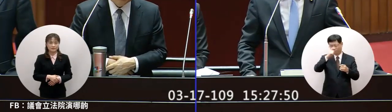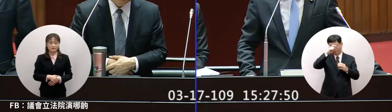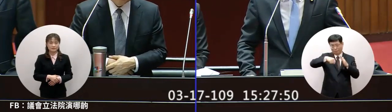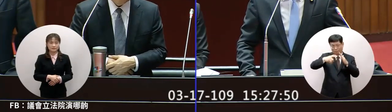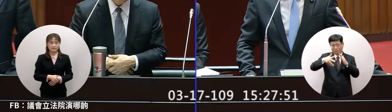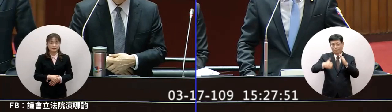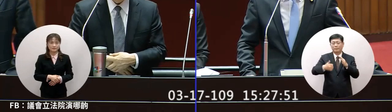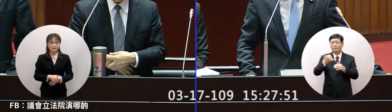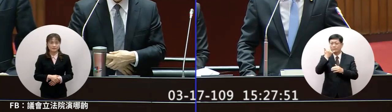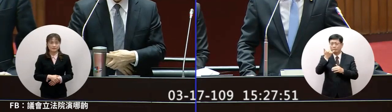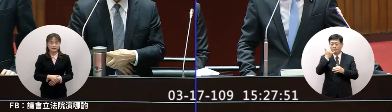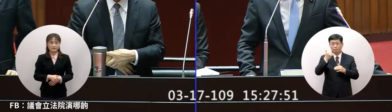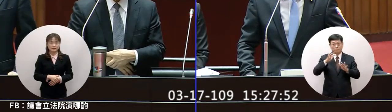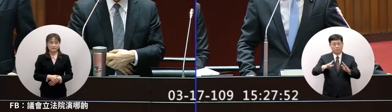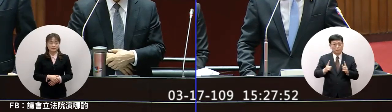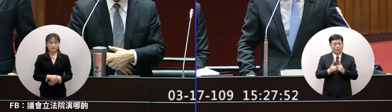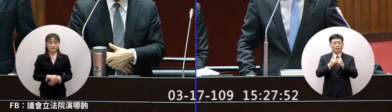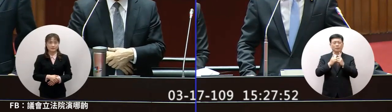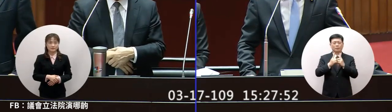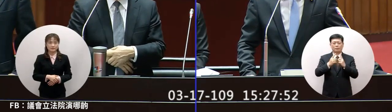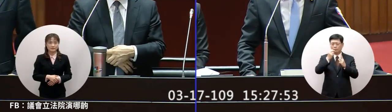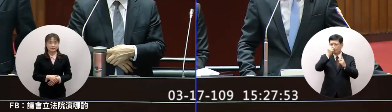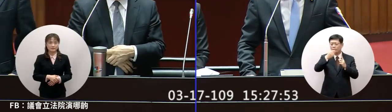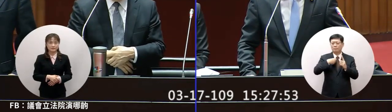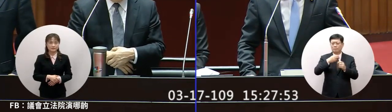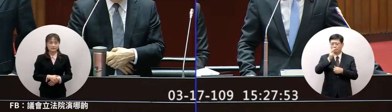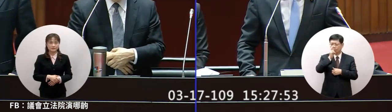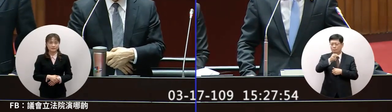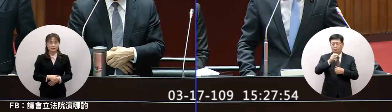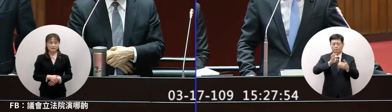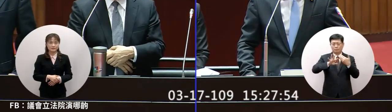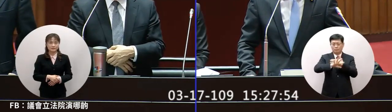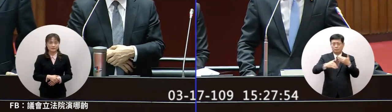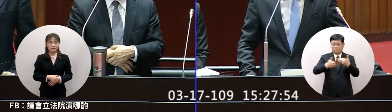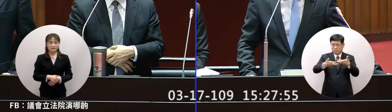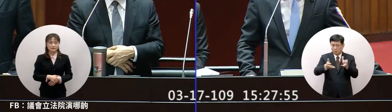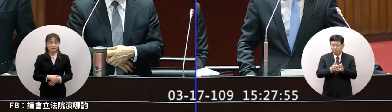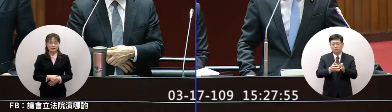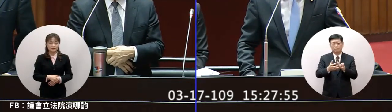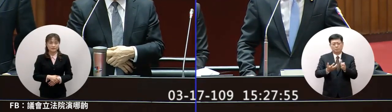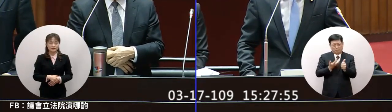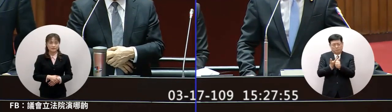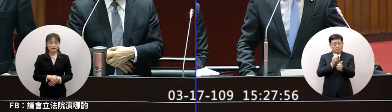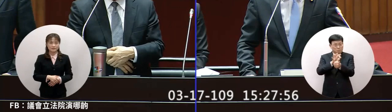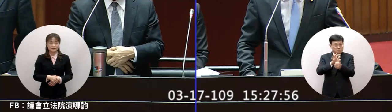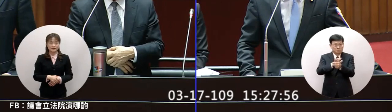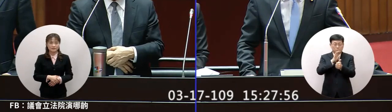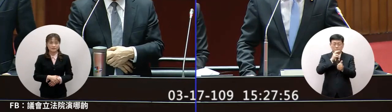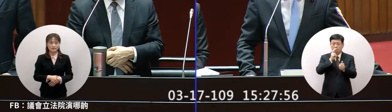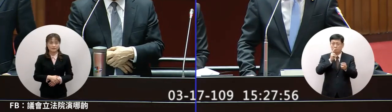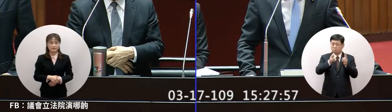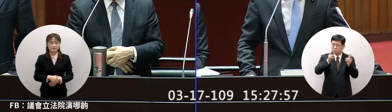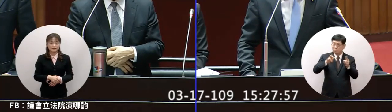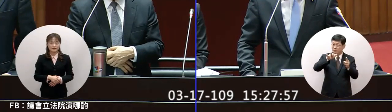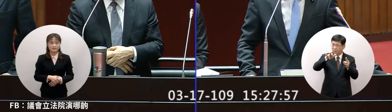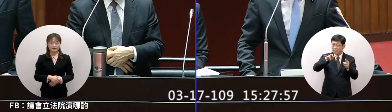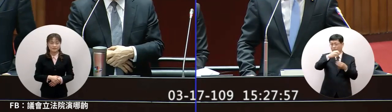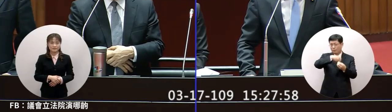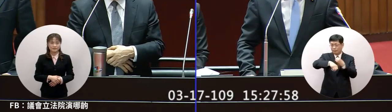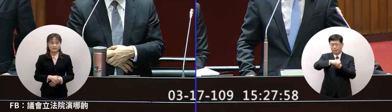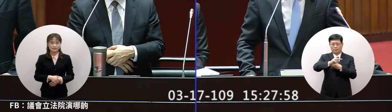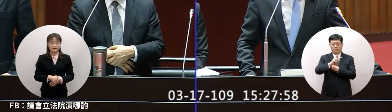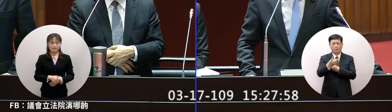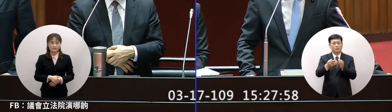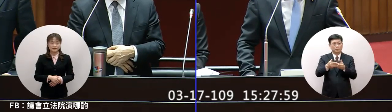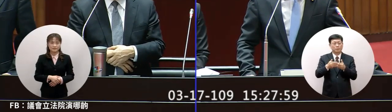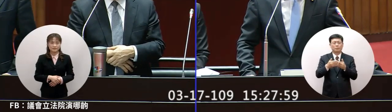院長能夠在這個節骨眼上特別的要求外交部全力的協助不管是調動班機甚至必要